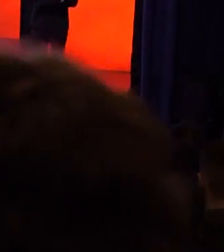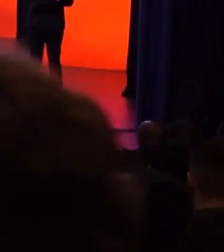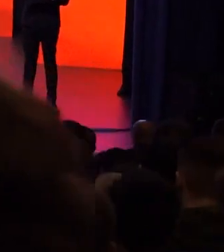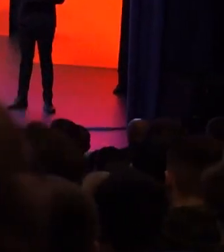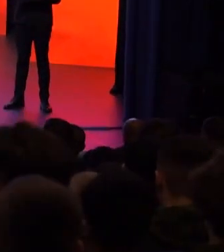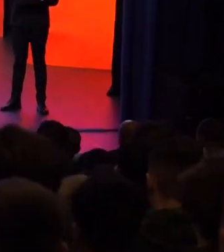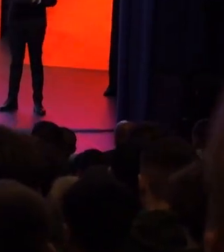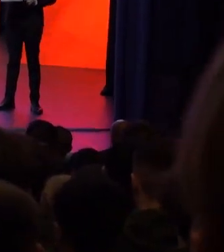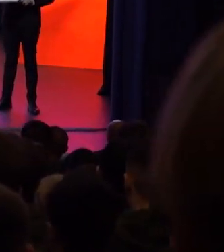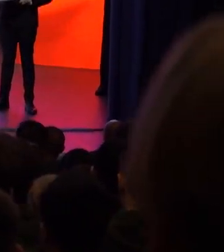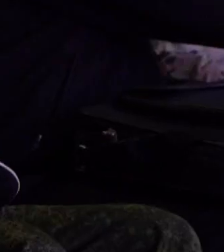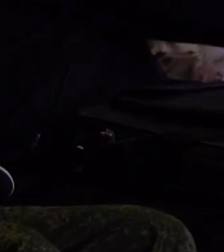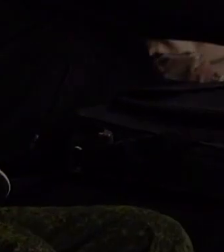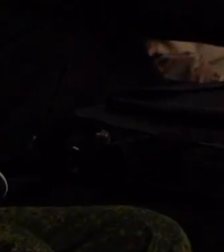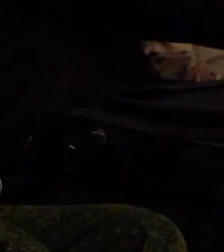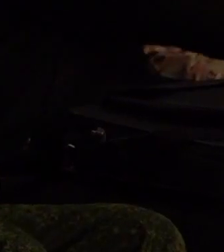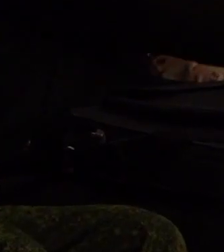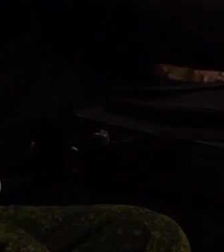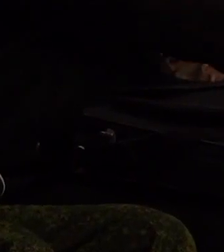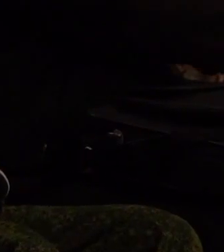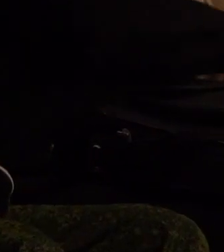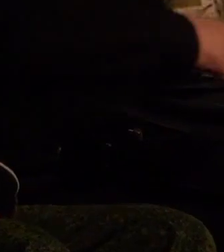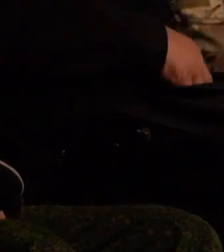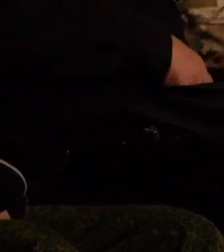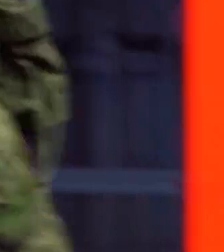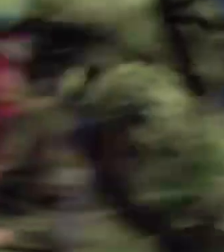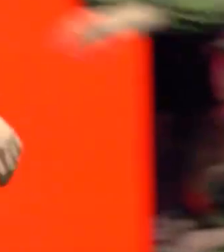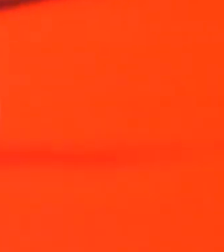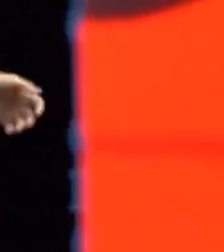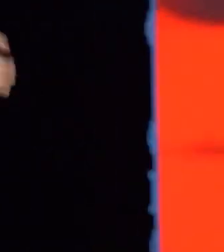знаковое. По этому поводу большая концертная программа.